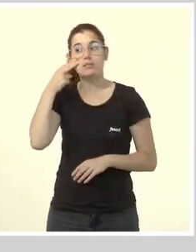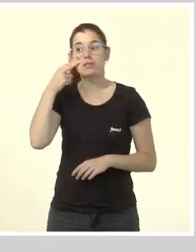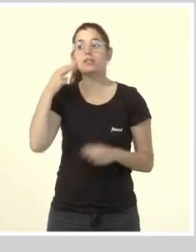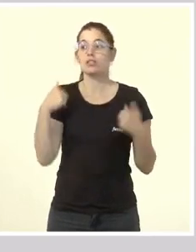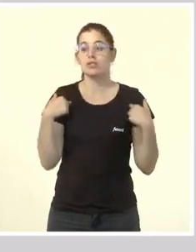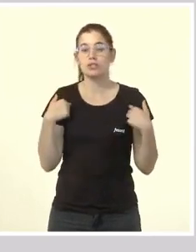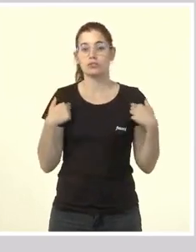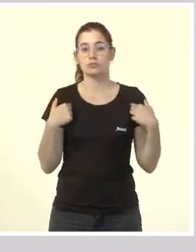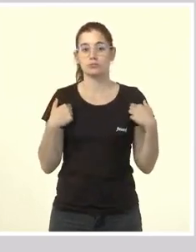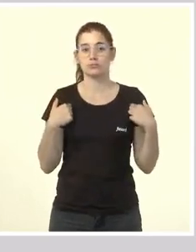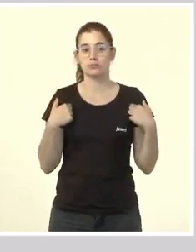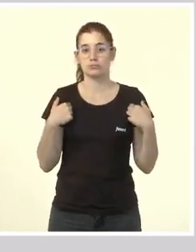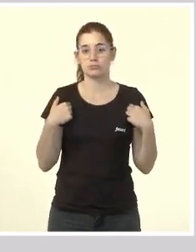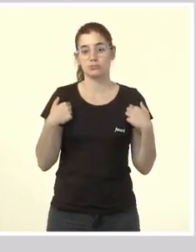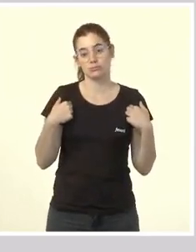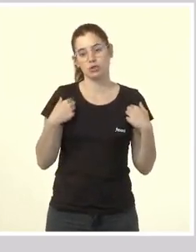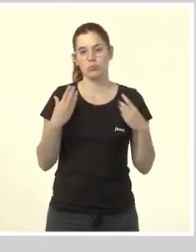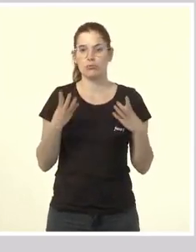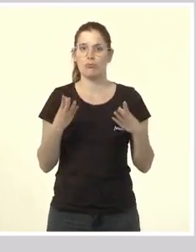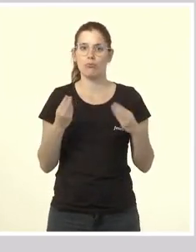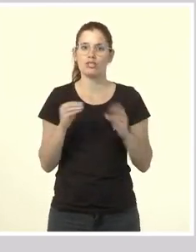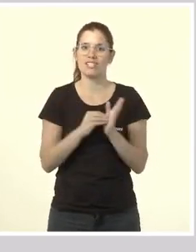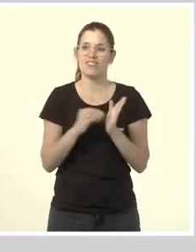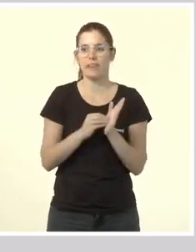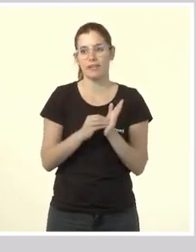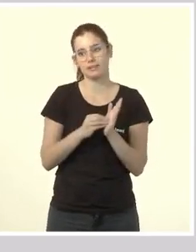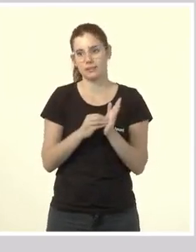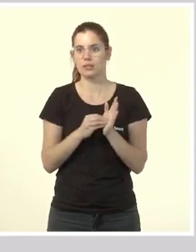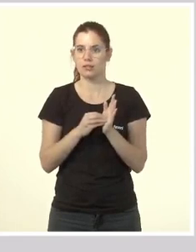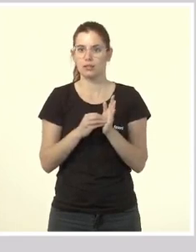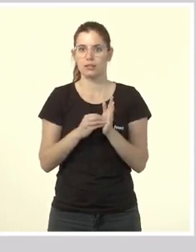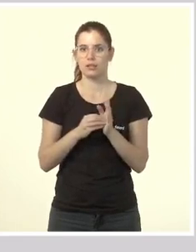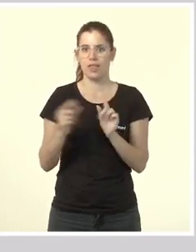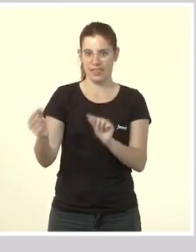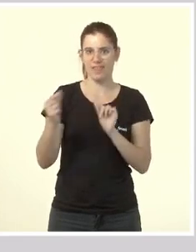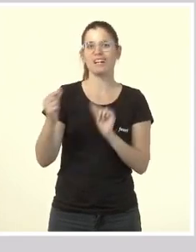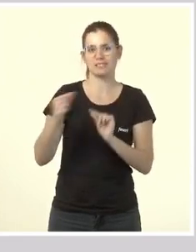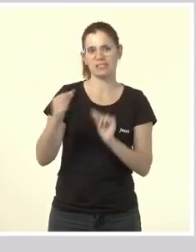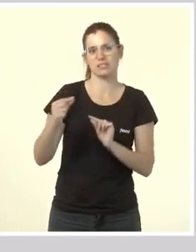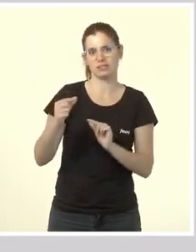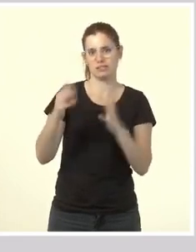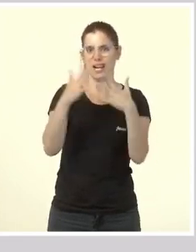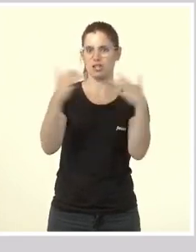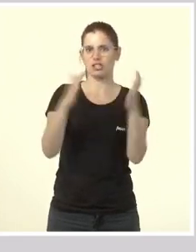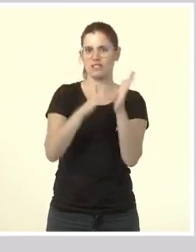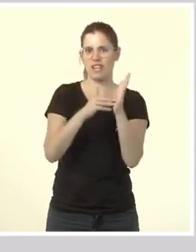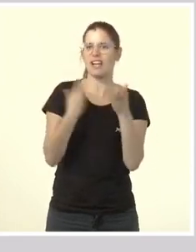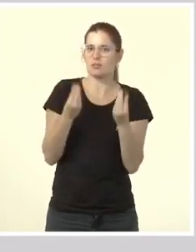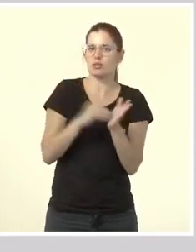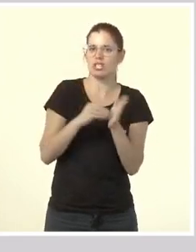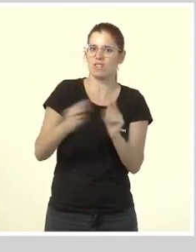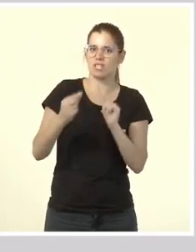importants debats dialèctics en les Corts Valencianes,